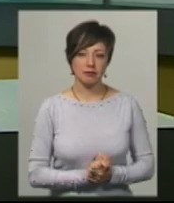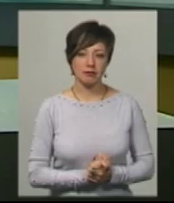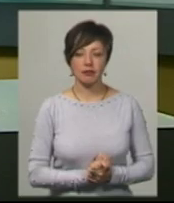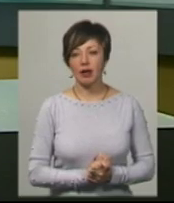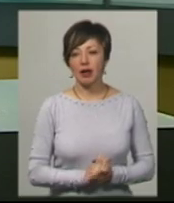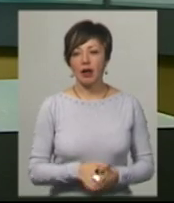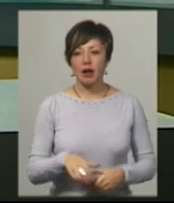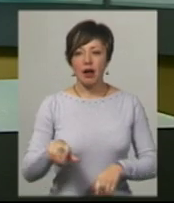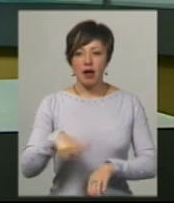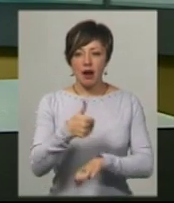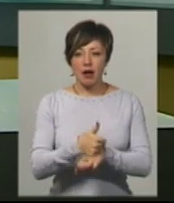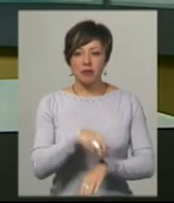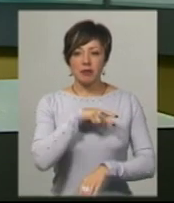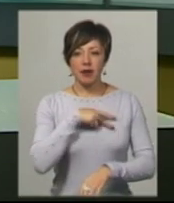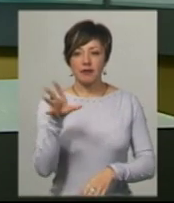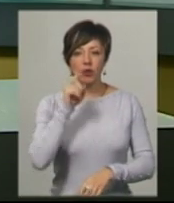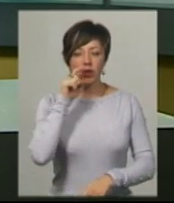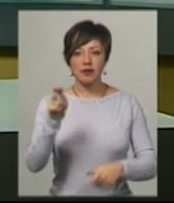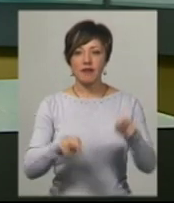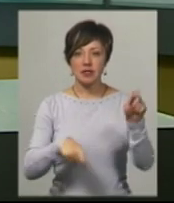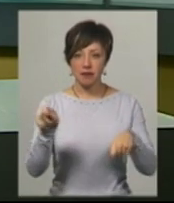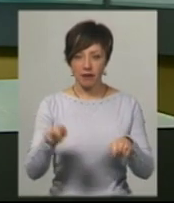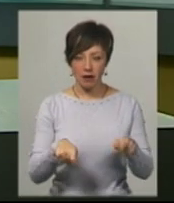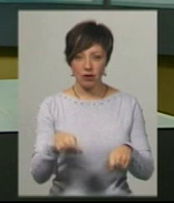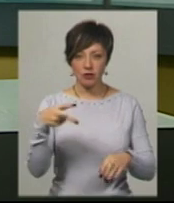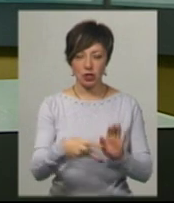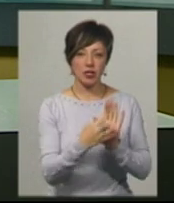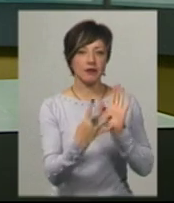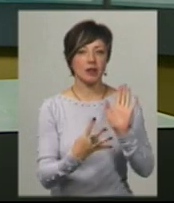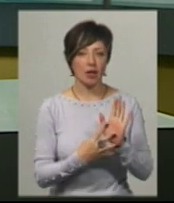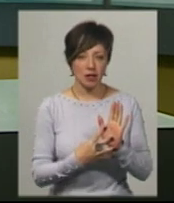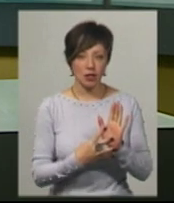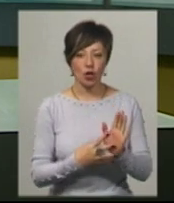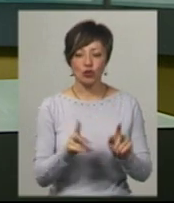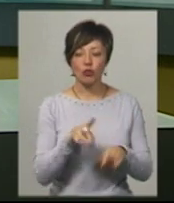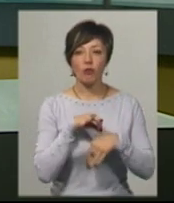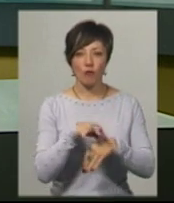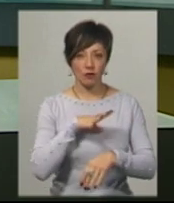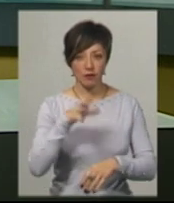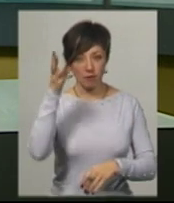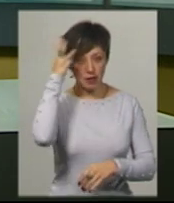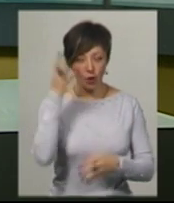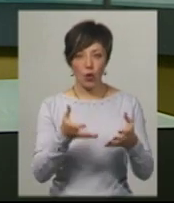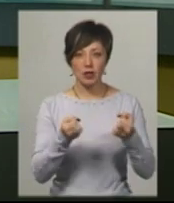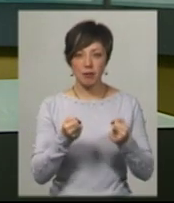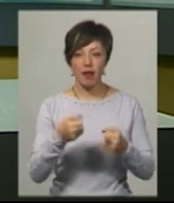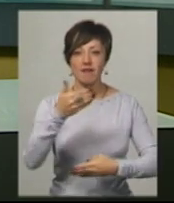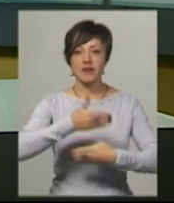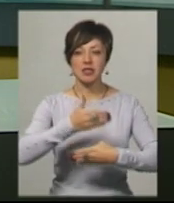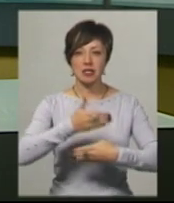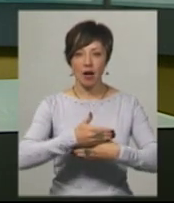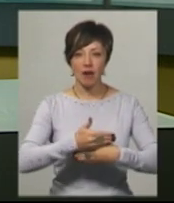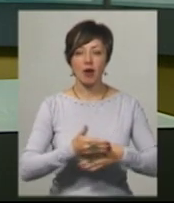Гран-прі всеукраїнського фестивалю «Старіцький Сіетерфест-2019», що проходив у Хмельницькому, отримала вистава,